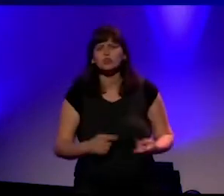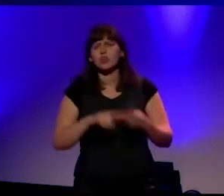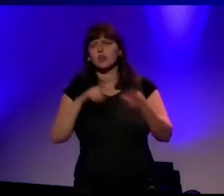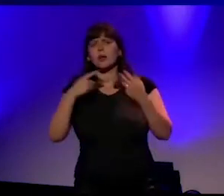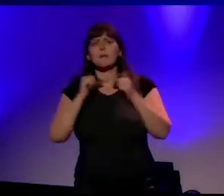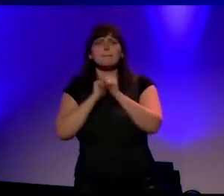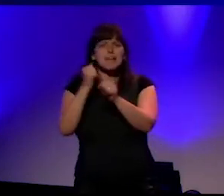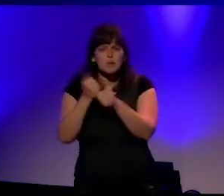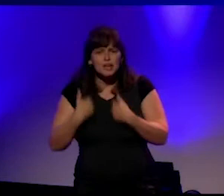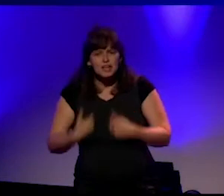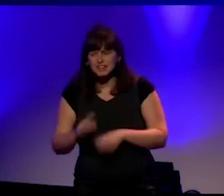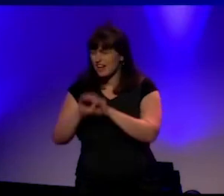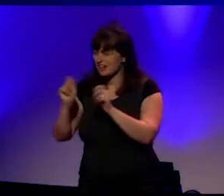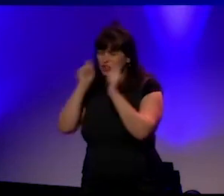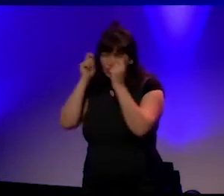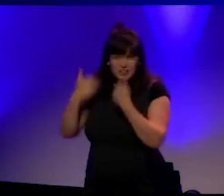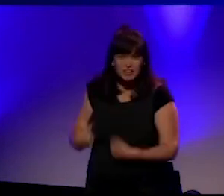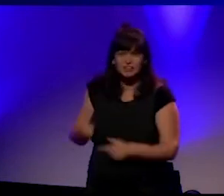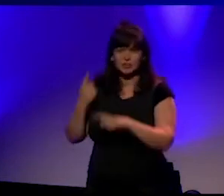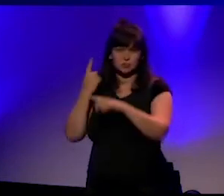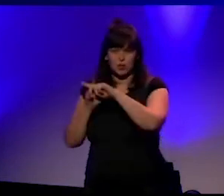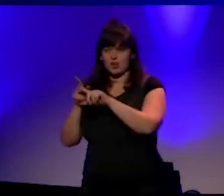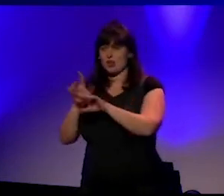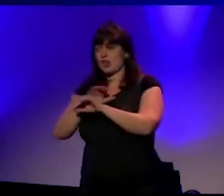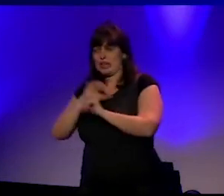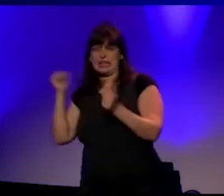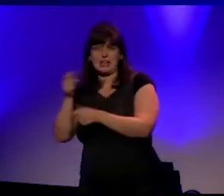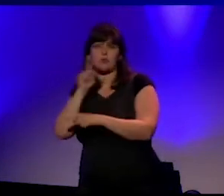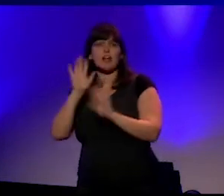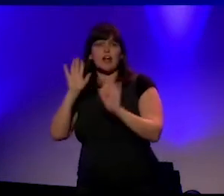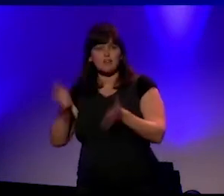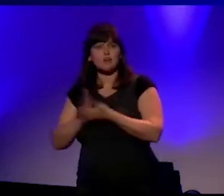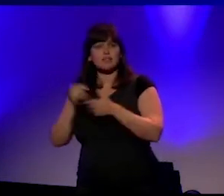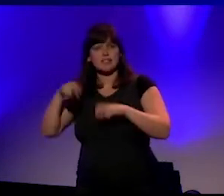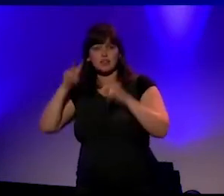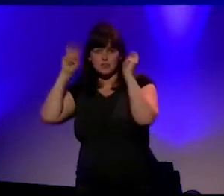van alle studenten en van alle alumnie aan deze universiteit.